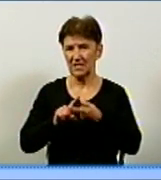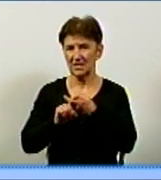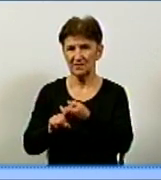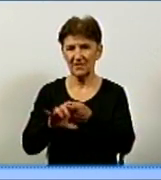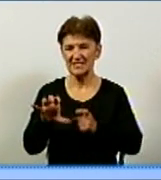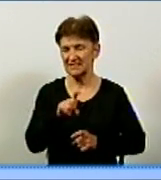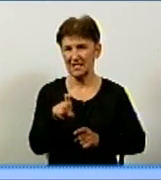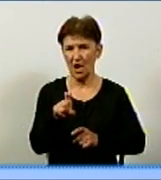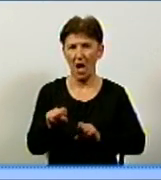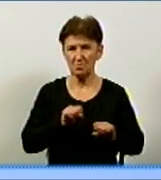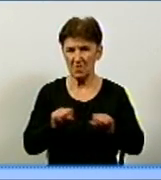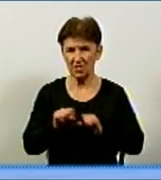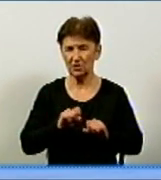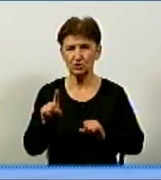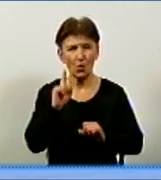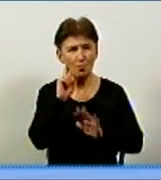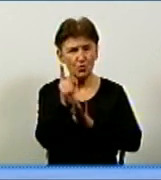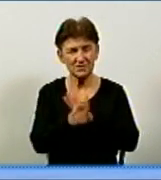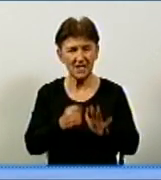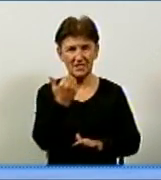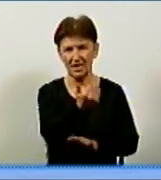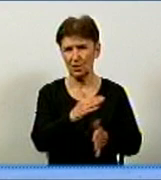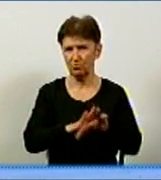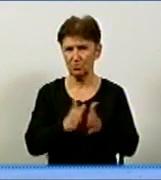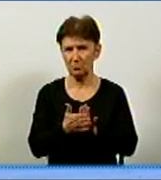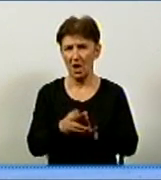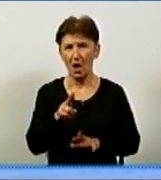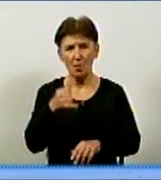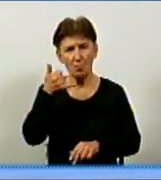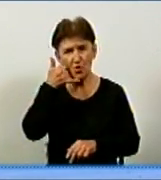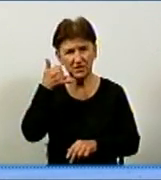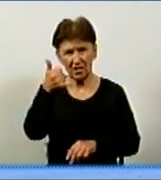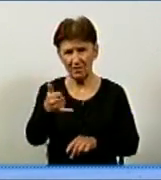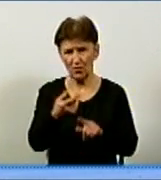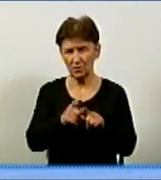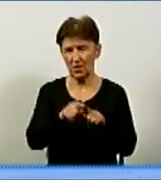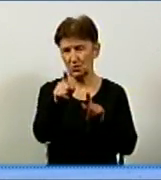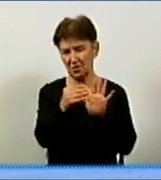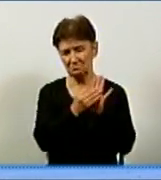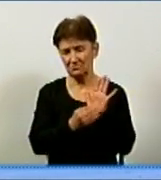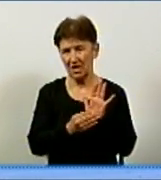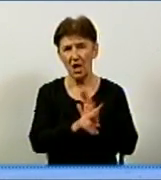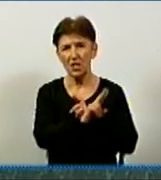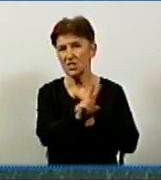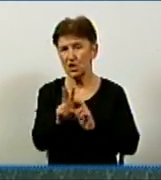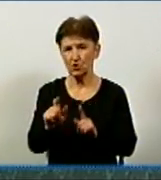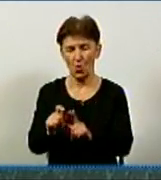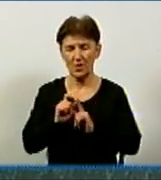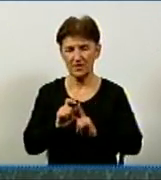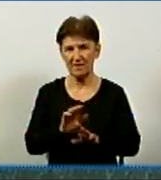адміністрацією закладу, щоб дізнатися їхню позицію. За номерами телефонів, які вказані на сайті закладу, ніхто не відповідає.